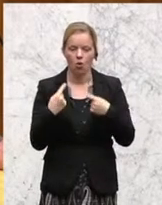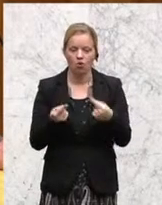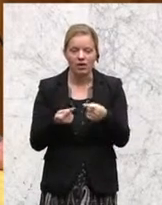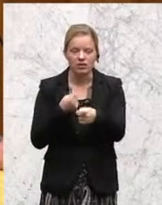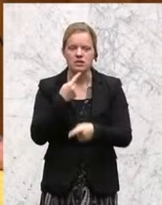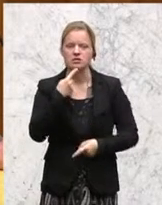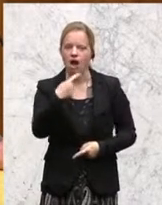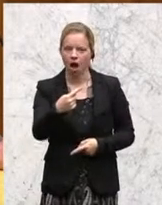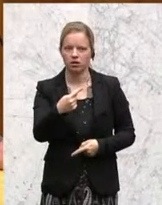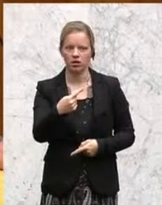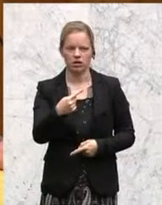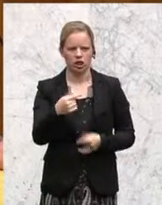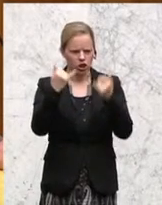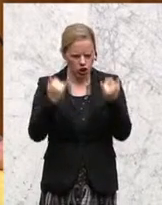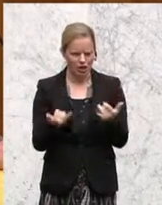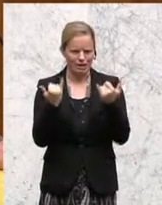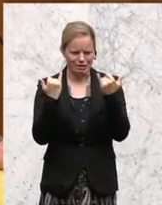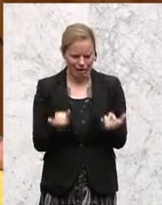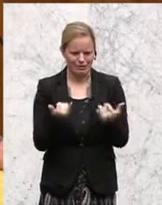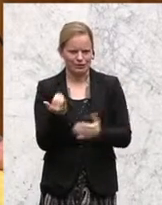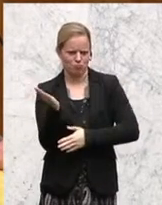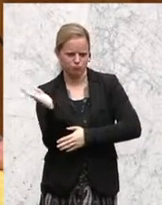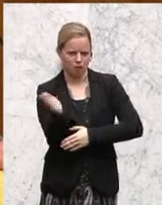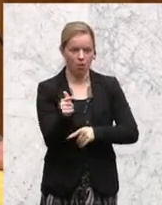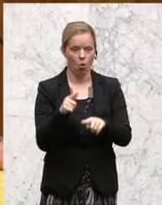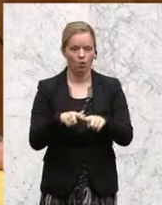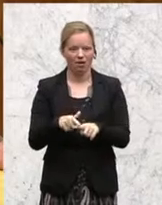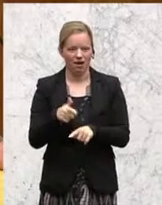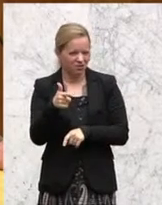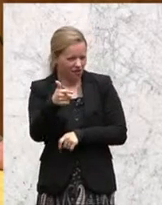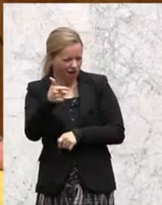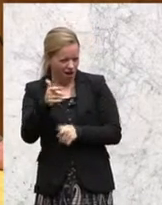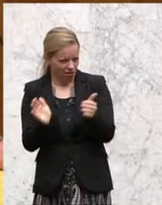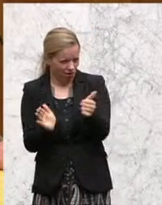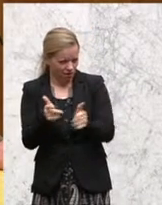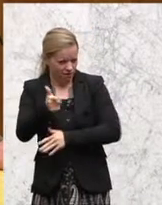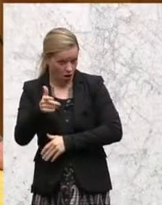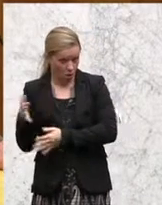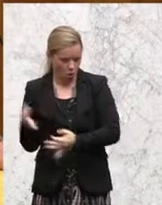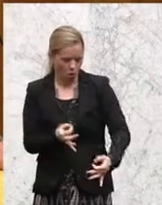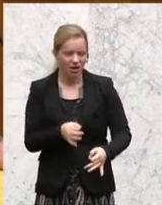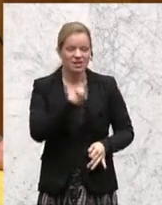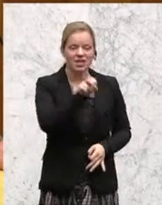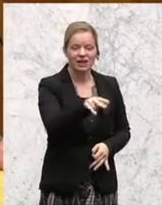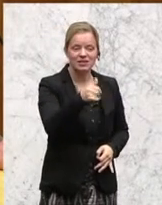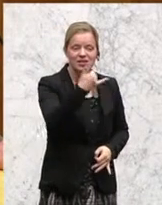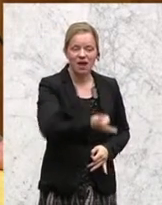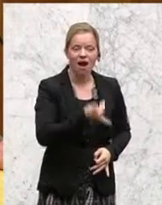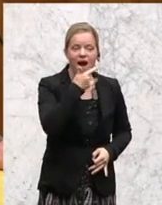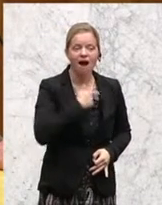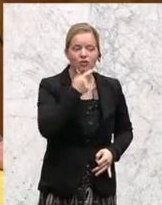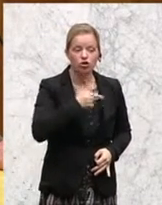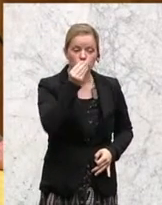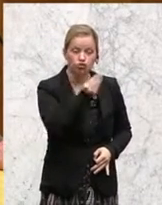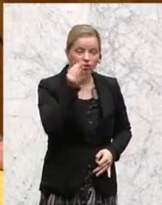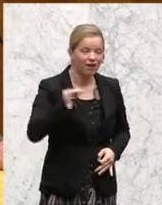Aufi das Kleinkalibergewehr holt, auf eine Schülerin, auf eine 13-jährige Schülerin schießt, die schwer verletzt